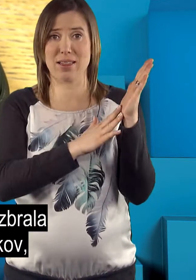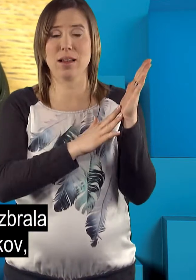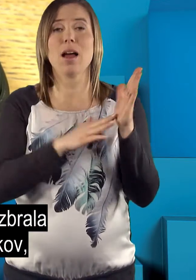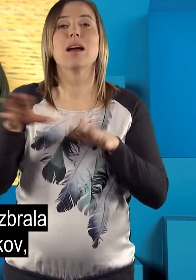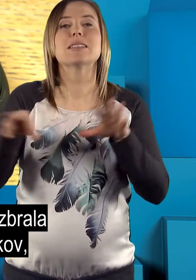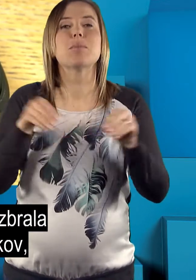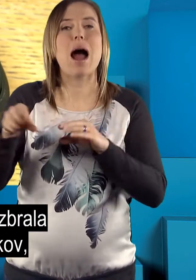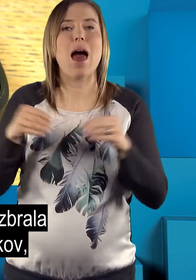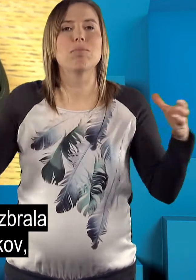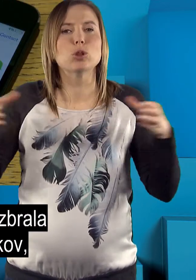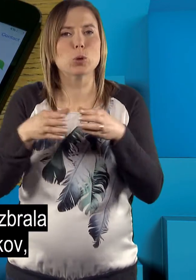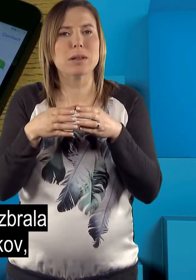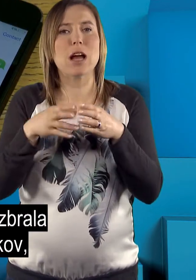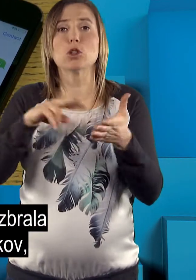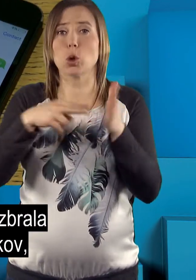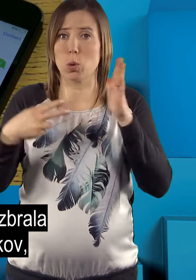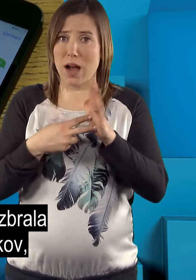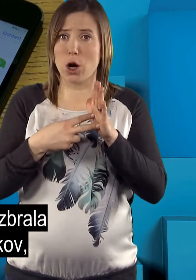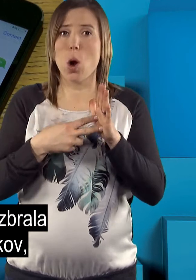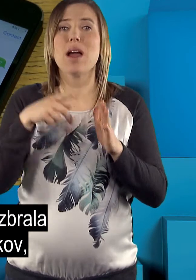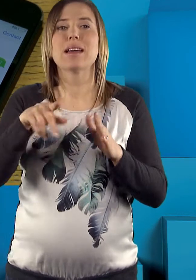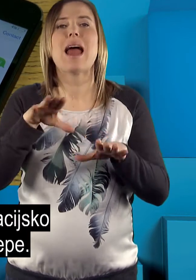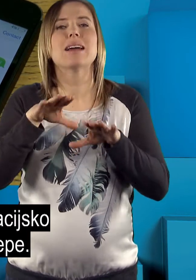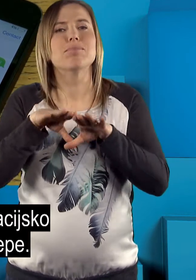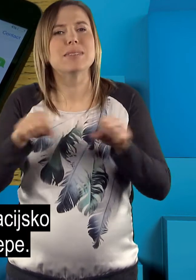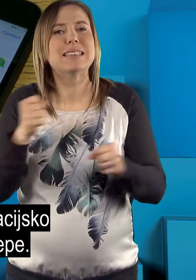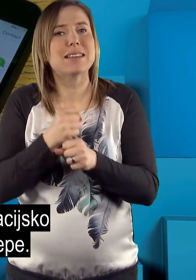ki je izdelala komunikacijsko napravo za gluhoslepe.